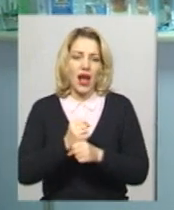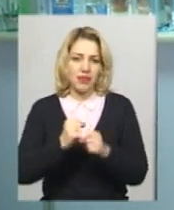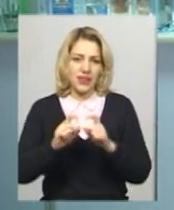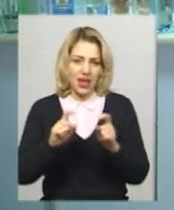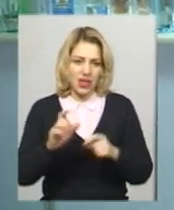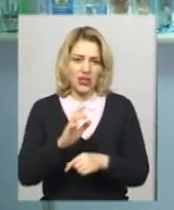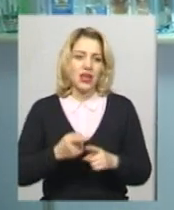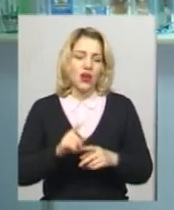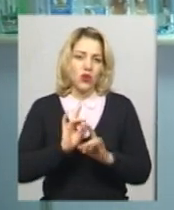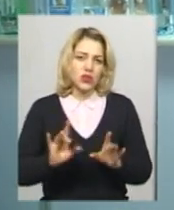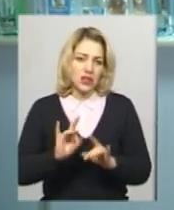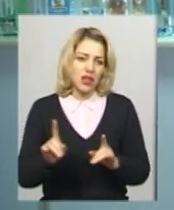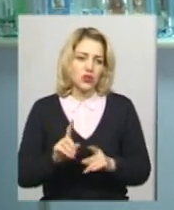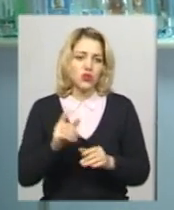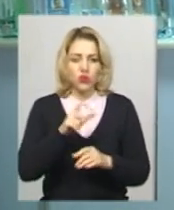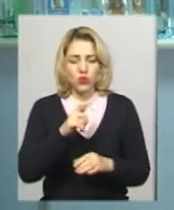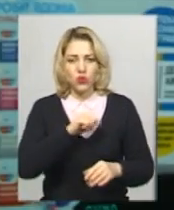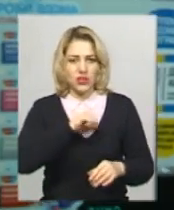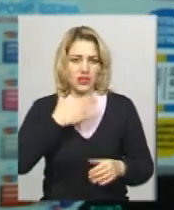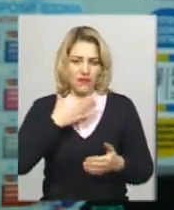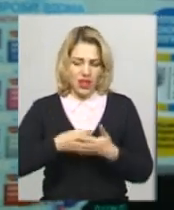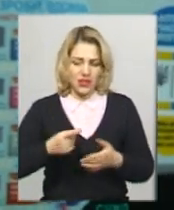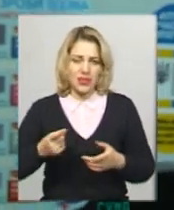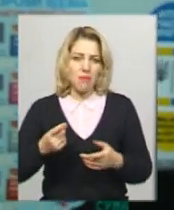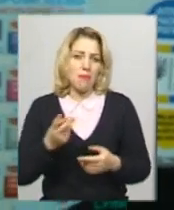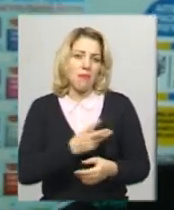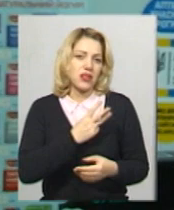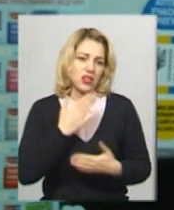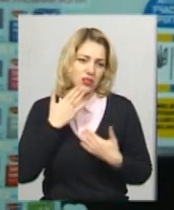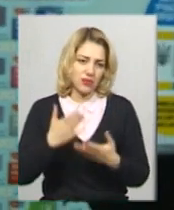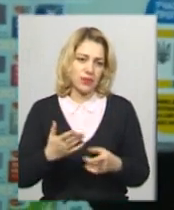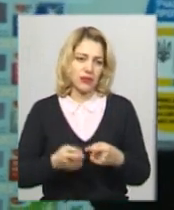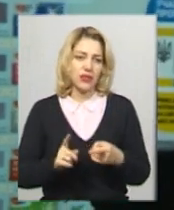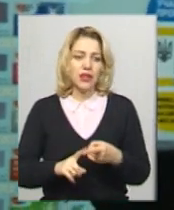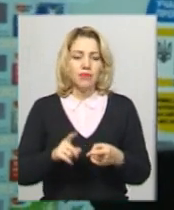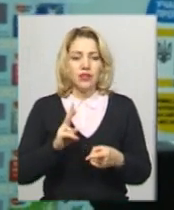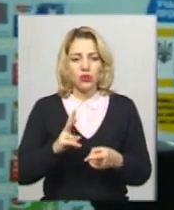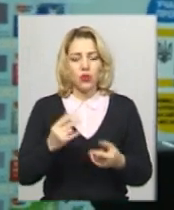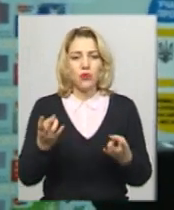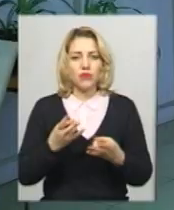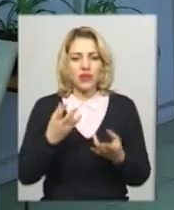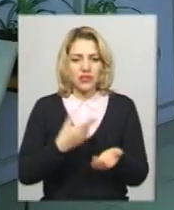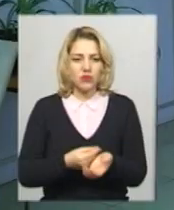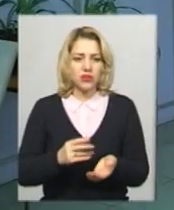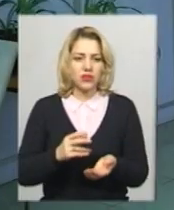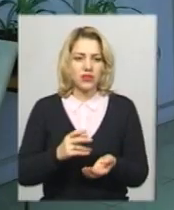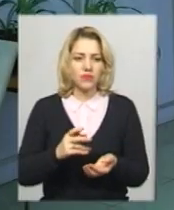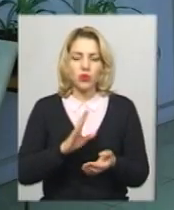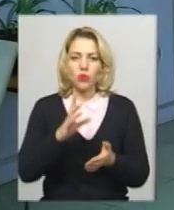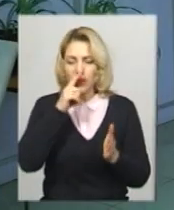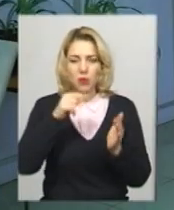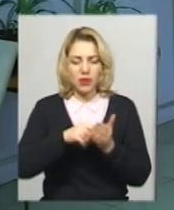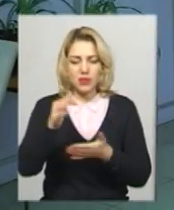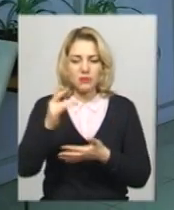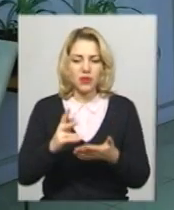звертається в основному люди за власним бажанням. Це доросле населення, яке не потрапило в той список, який вакцинується безоплатно. Зараз в нас в